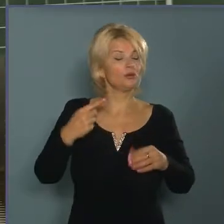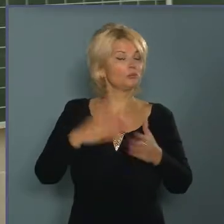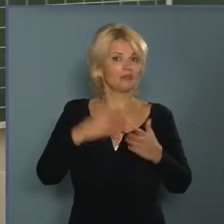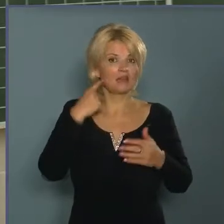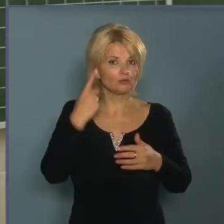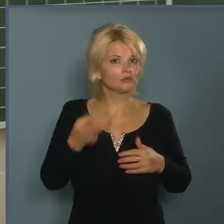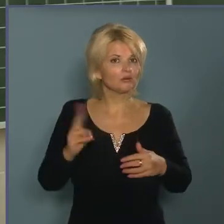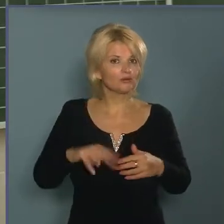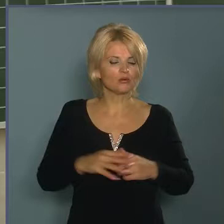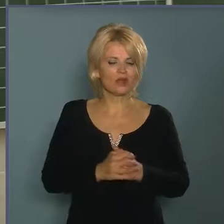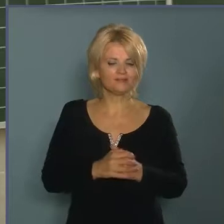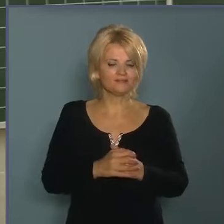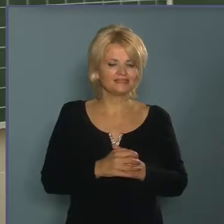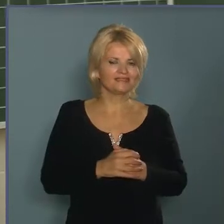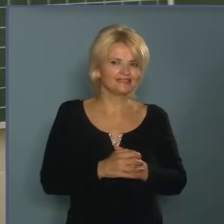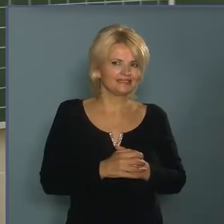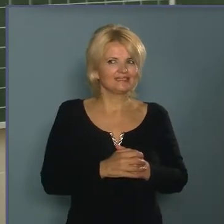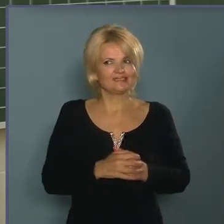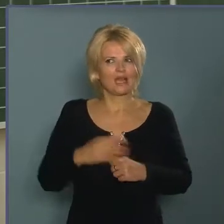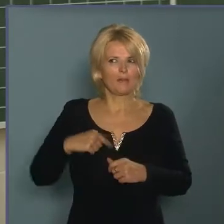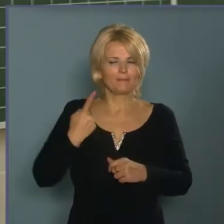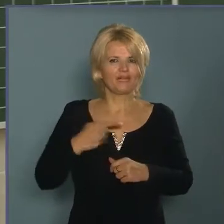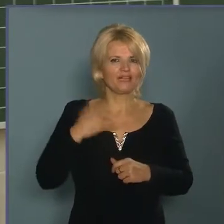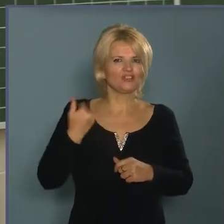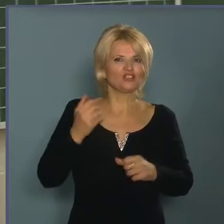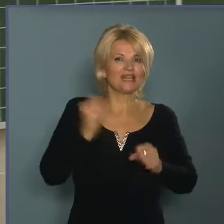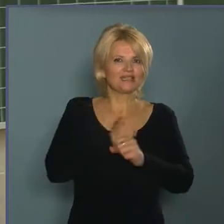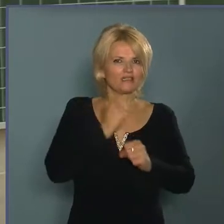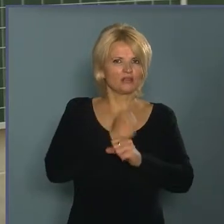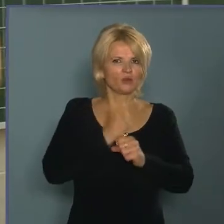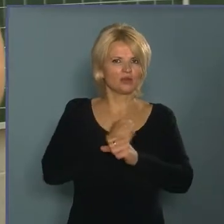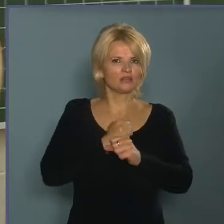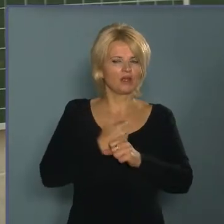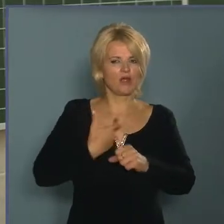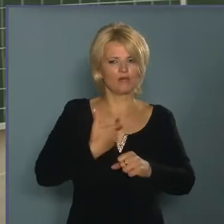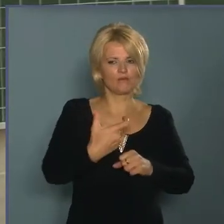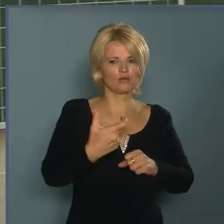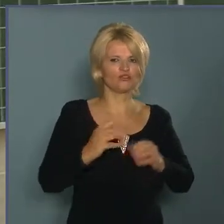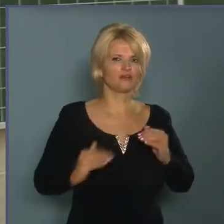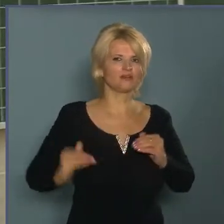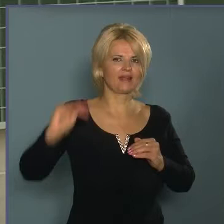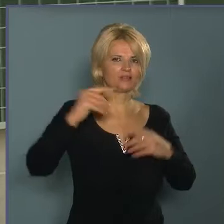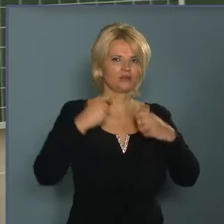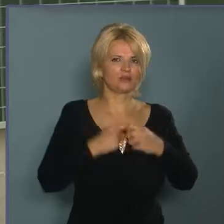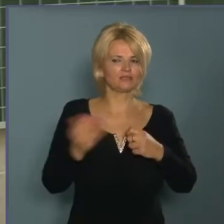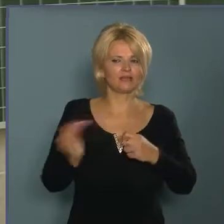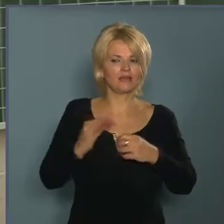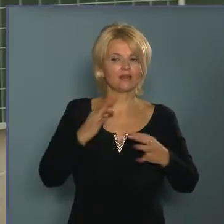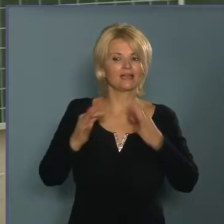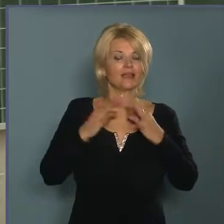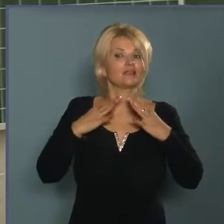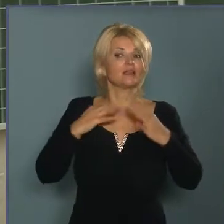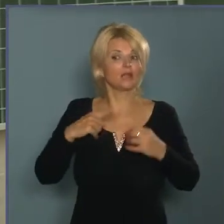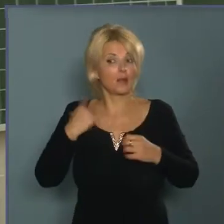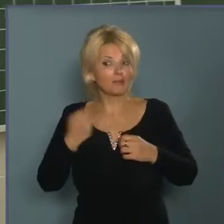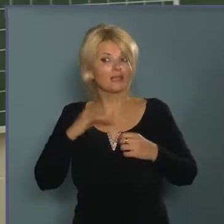előtte vannak. Igen, tehát azért mi is izgatottan. Az Iméntal folyosón egy főső tagozatos gyerek kérdezte, hogy